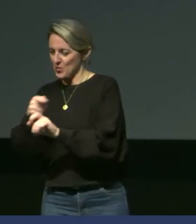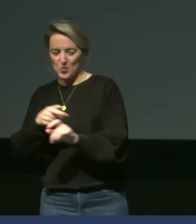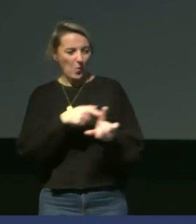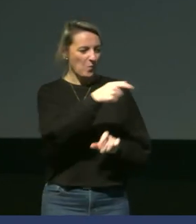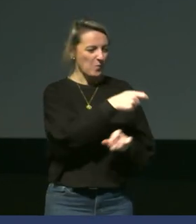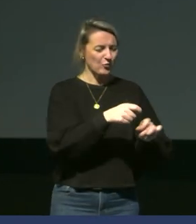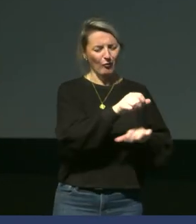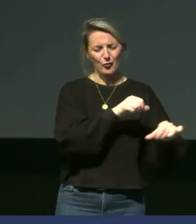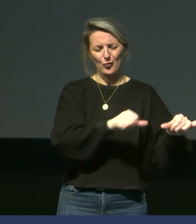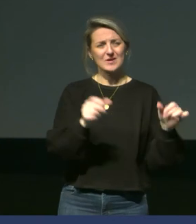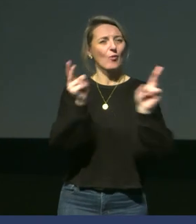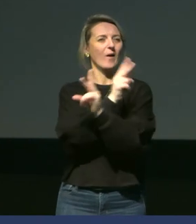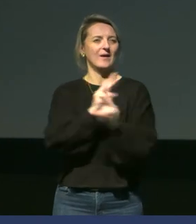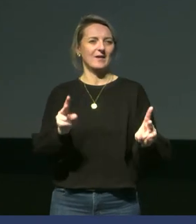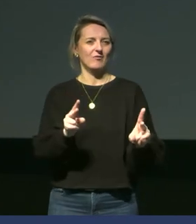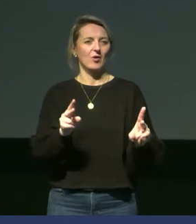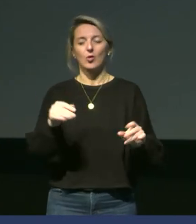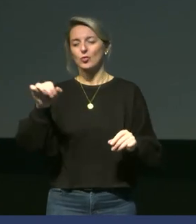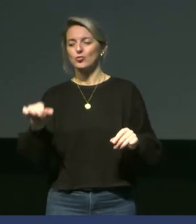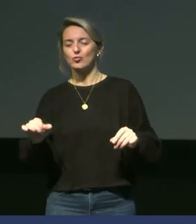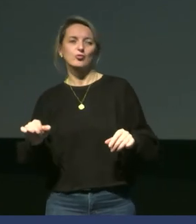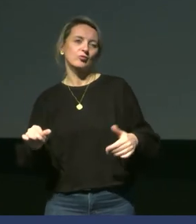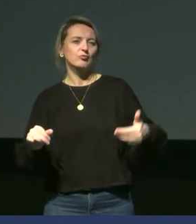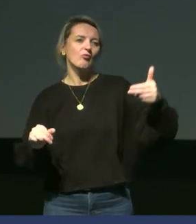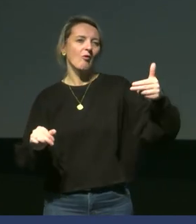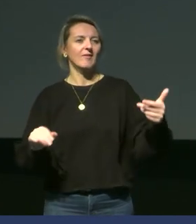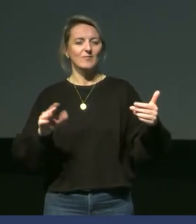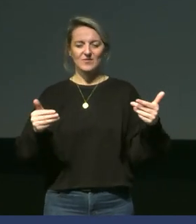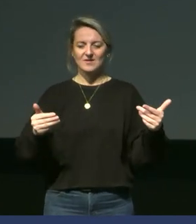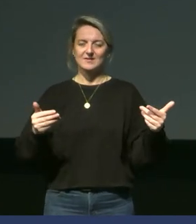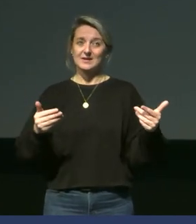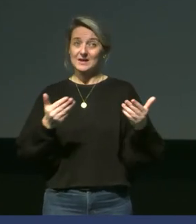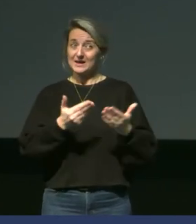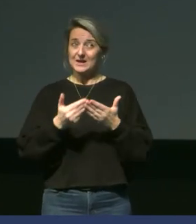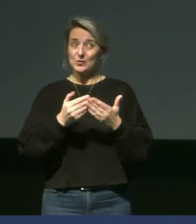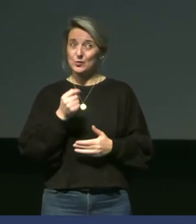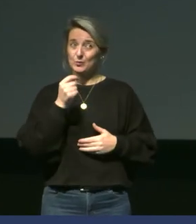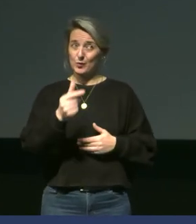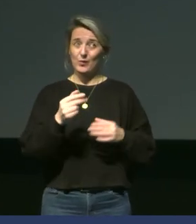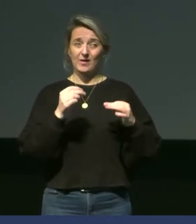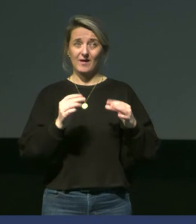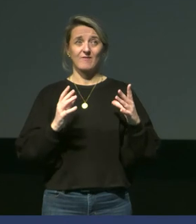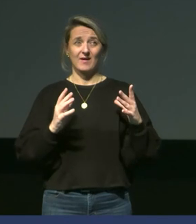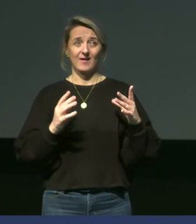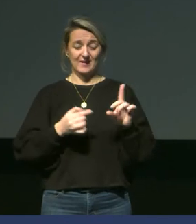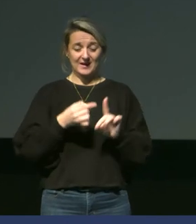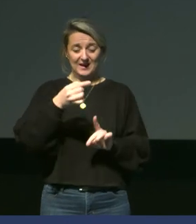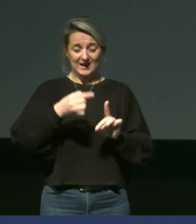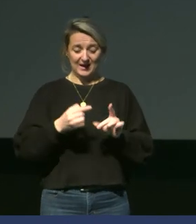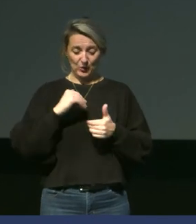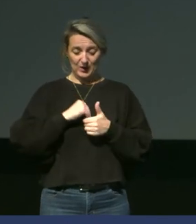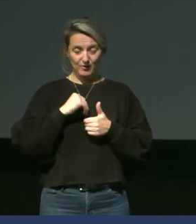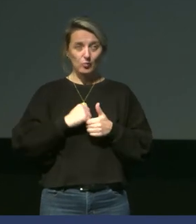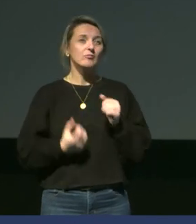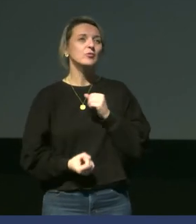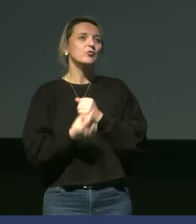les mêmes conditions. Pour ce qui est des espèces plus au sud ou plus subtropicales, il n pas beaucoup d'études qui sont réalisées sur la thermorégulation des manchots. À part ces événements